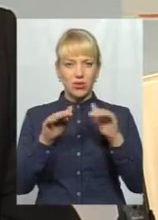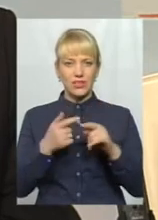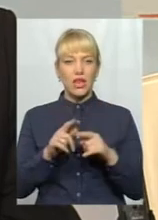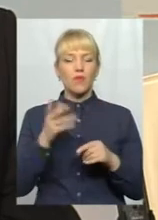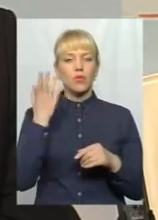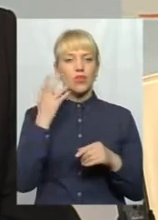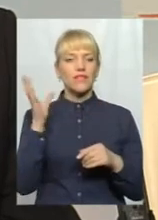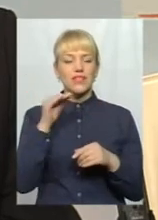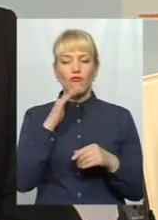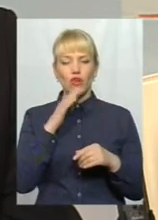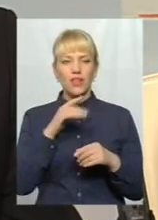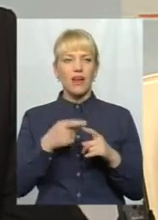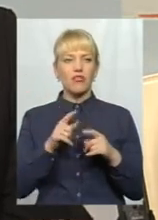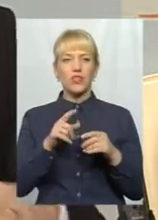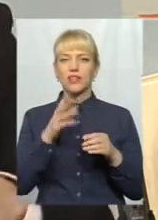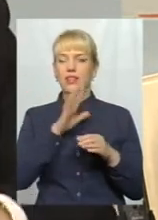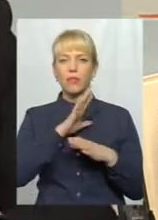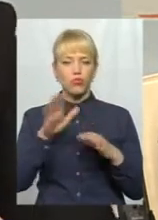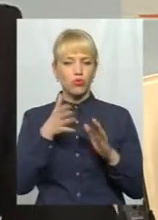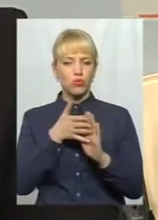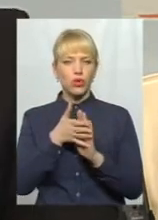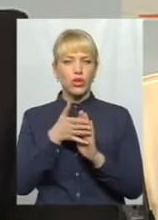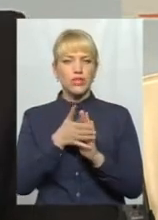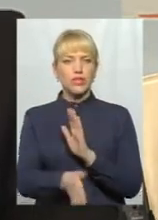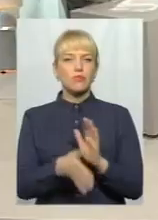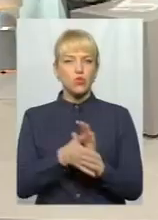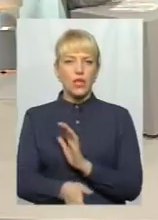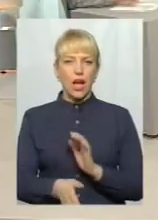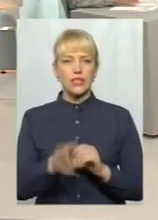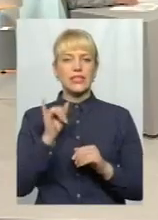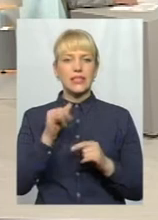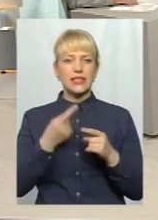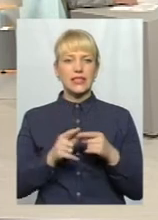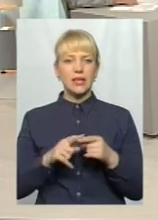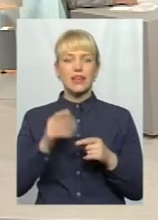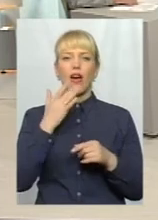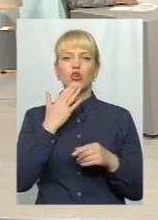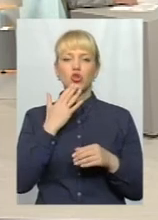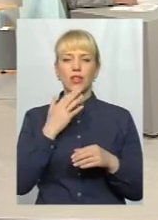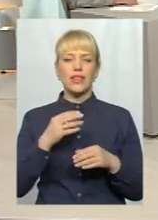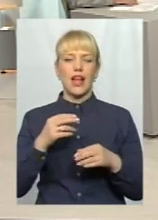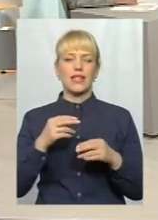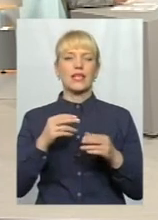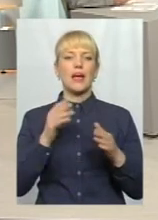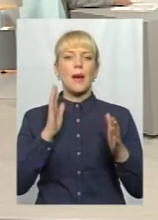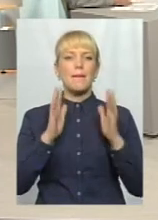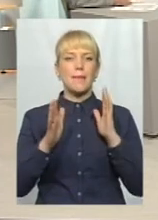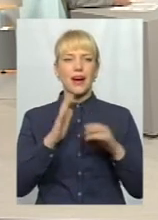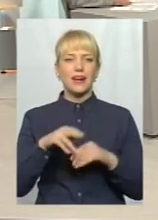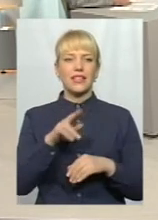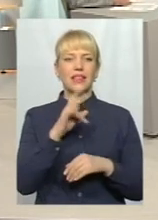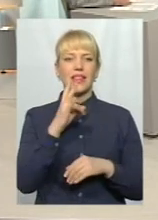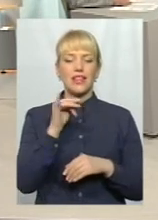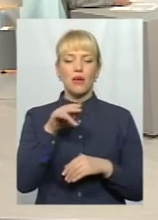водосховище, нічого не спускалося. тоді національний природний парк Дністровський плавній, який знаходиться в